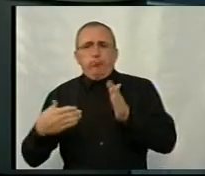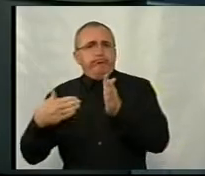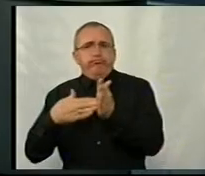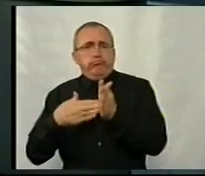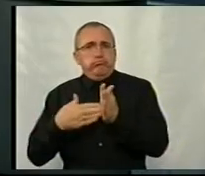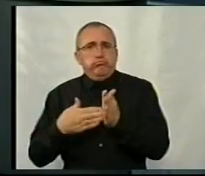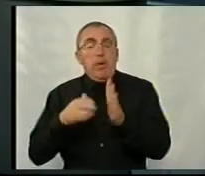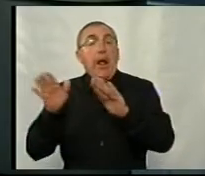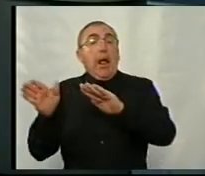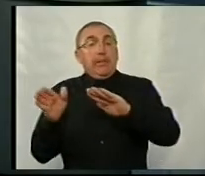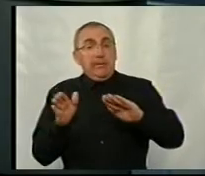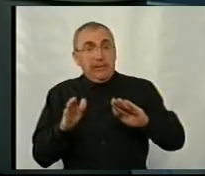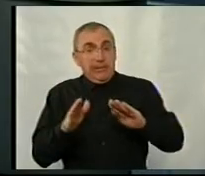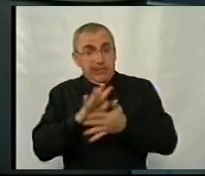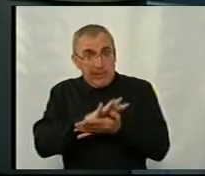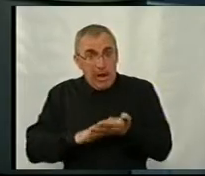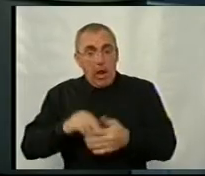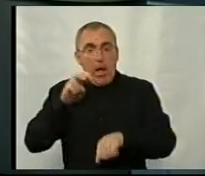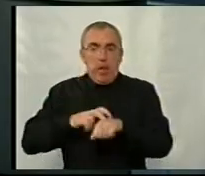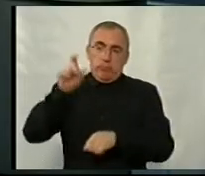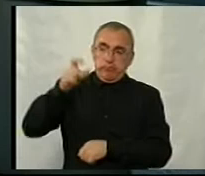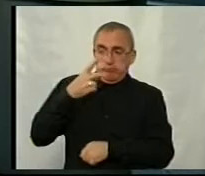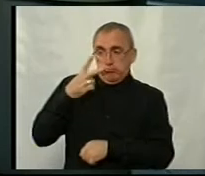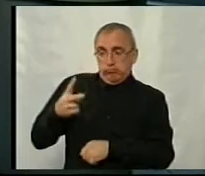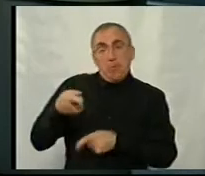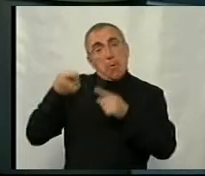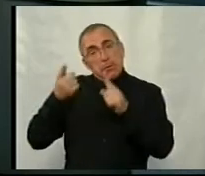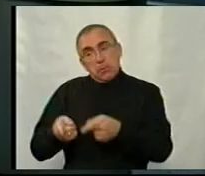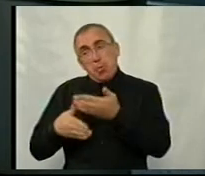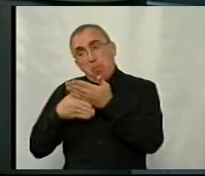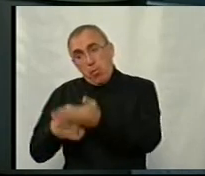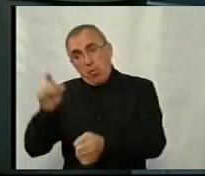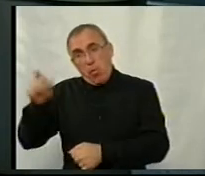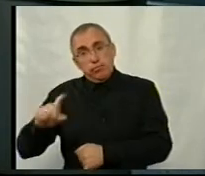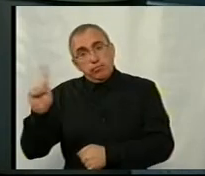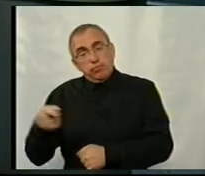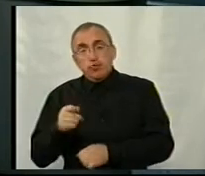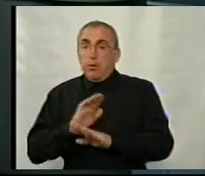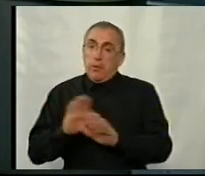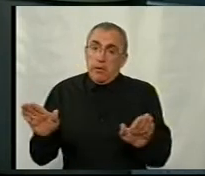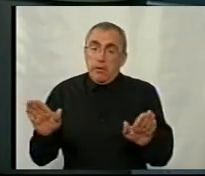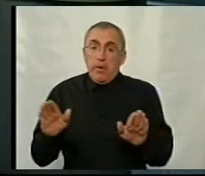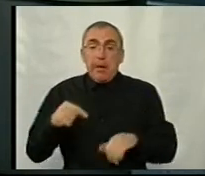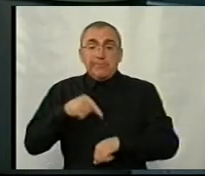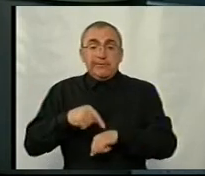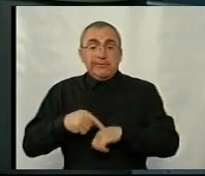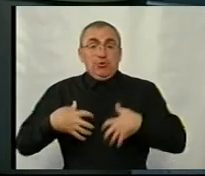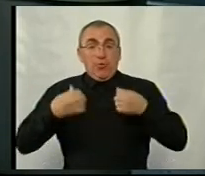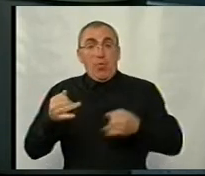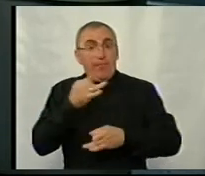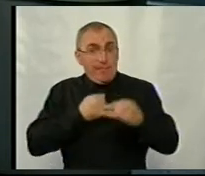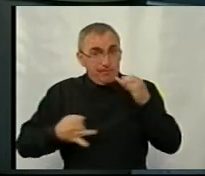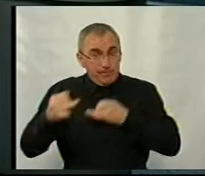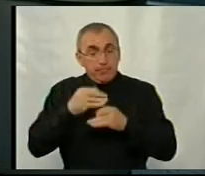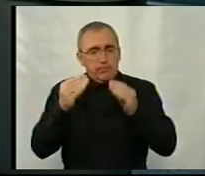Тобто, далі лікар дивиться, дійсно допомогло це призовнику, чи не допомогло. Ну, якщо вже про стан здоров'я заговорили, то